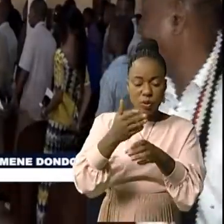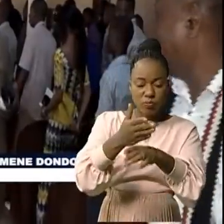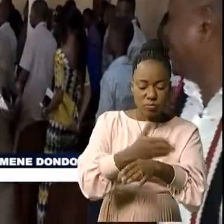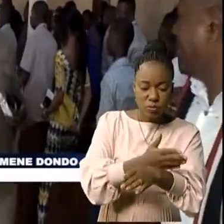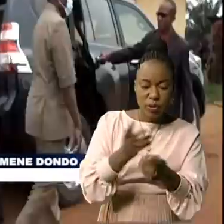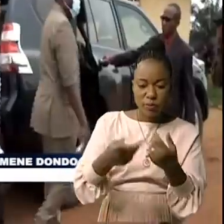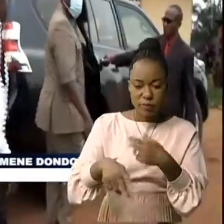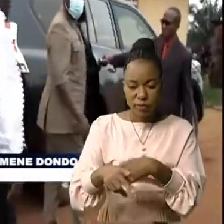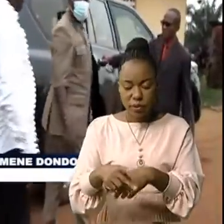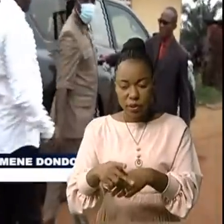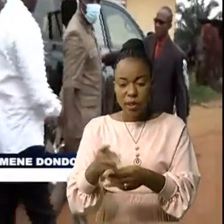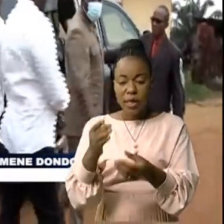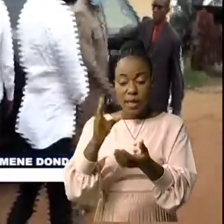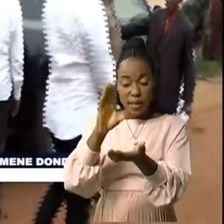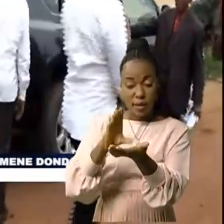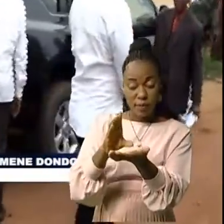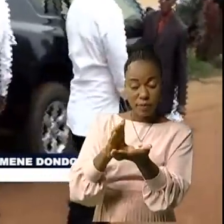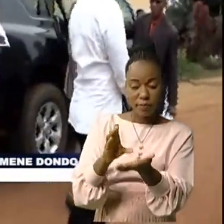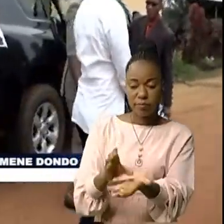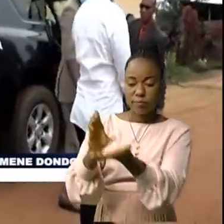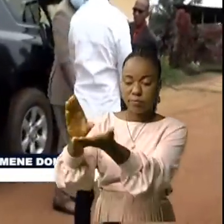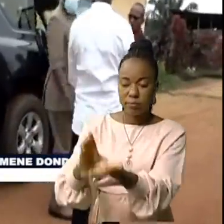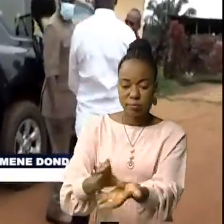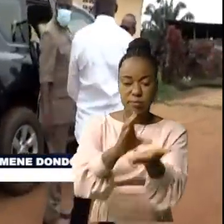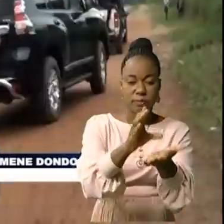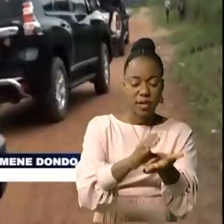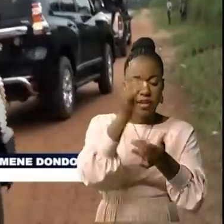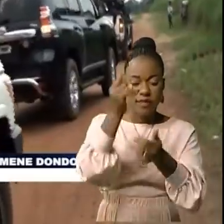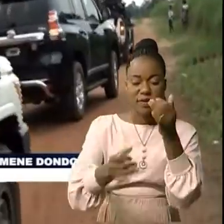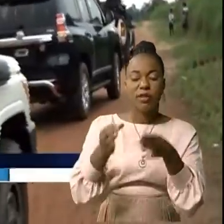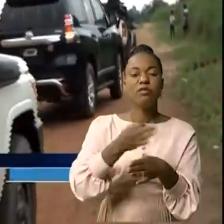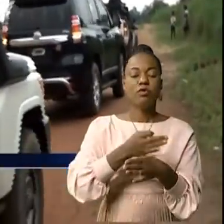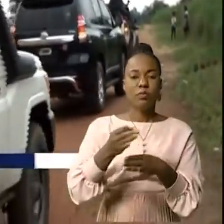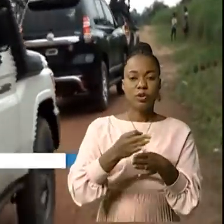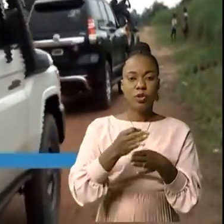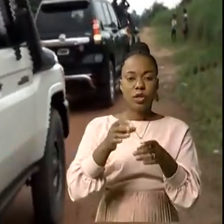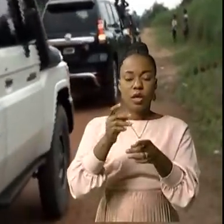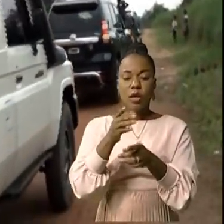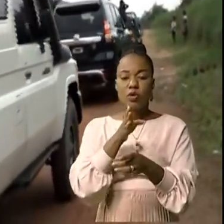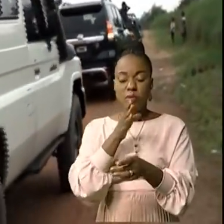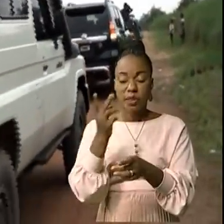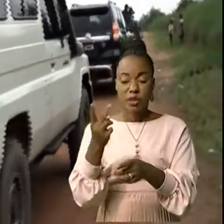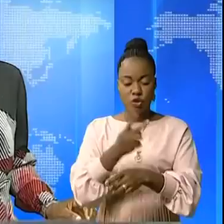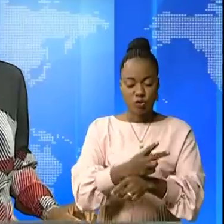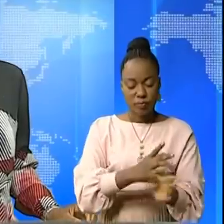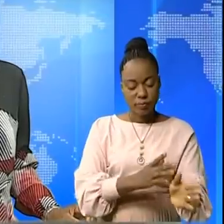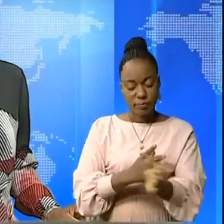décentralisées. Les brevets étaient rémis aux participants à la fin de cette formation qui a duré deux jours.